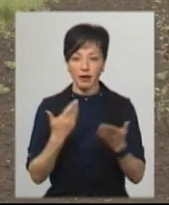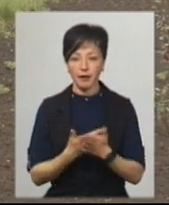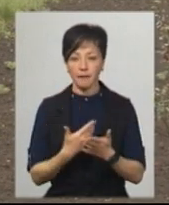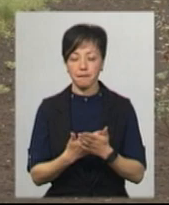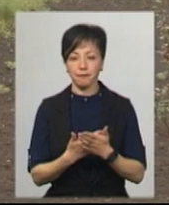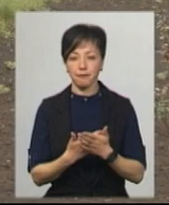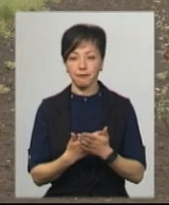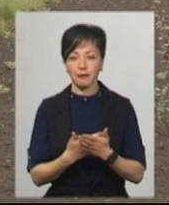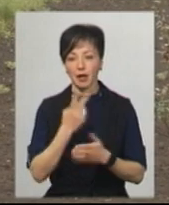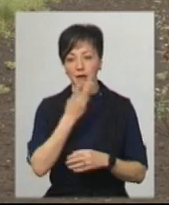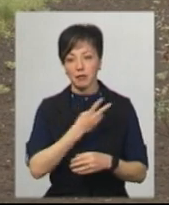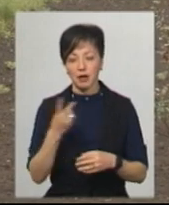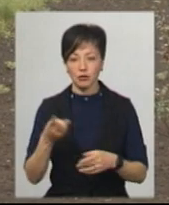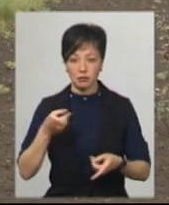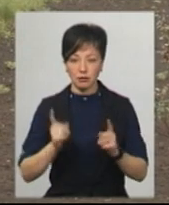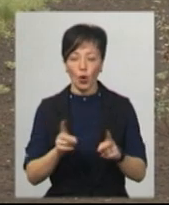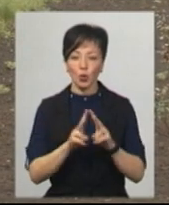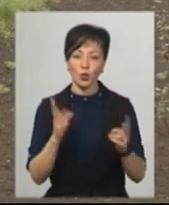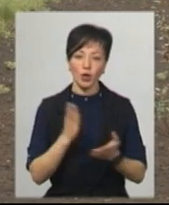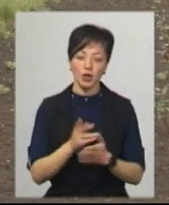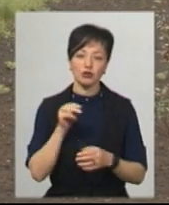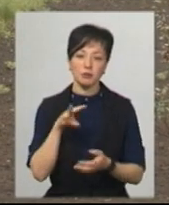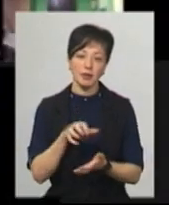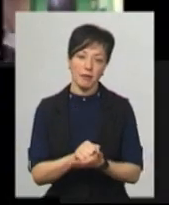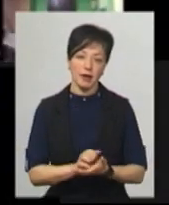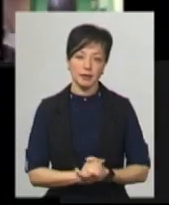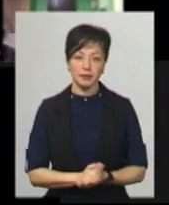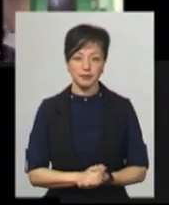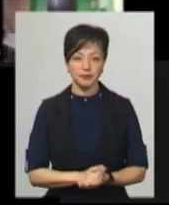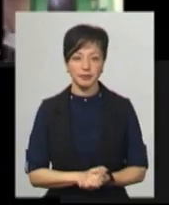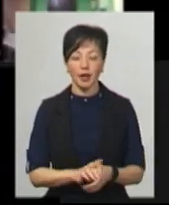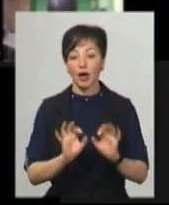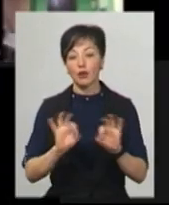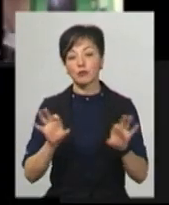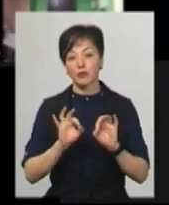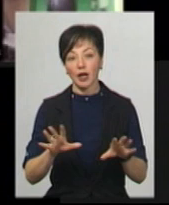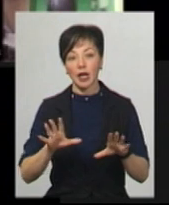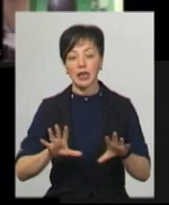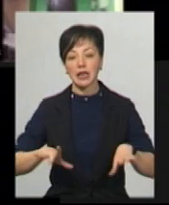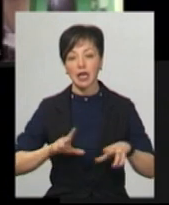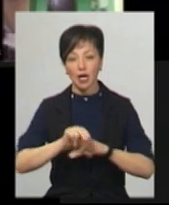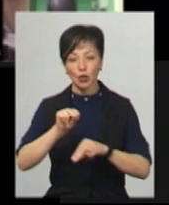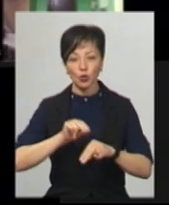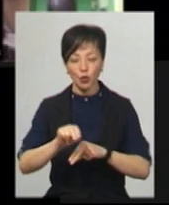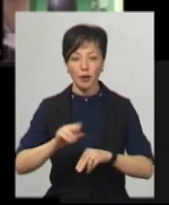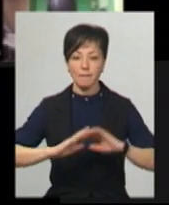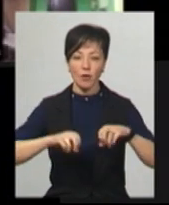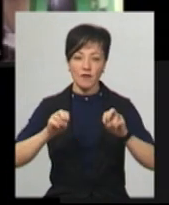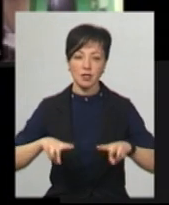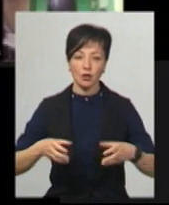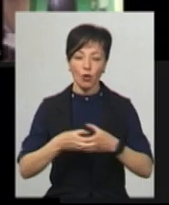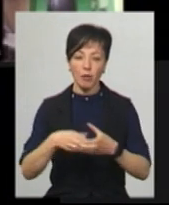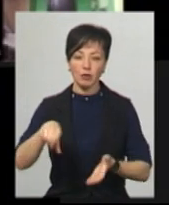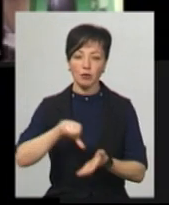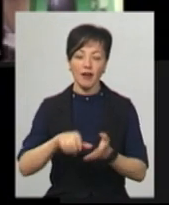бачити наочно, хто є і хто чим займається. Анна Шликова розповідає, тренує професійну команду, яка брала участь у